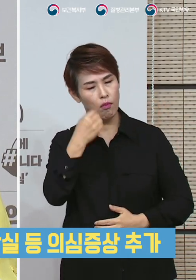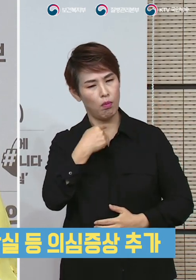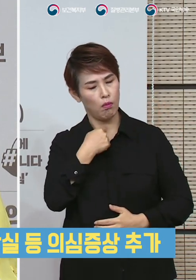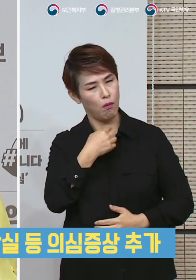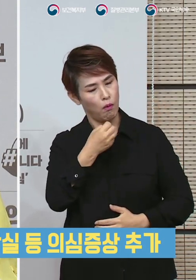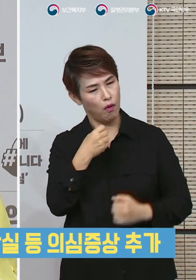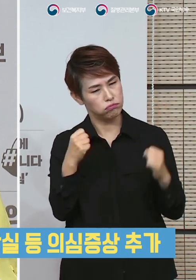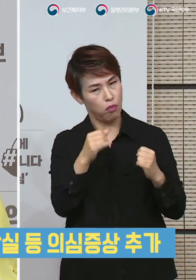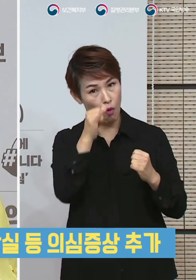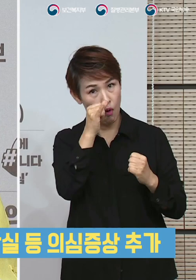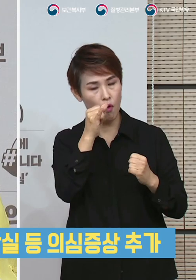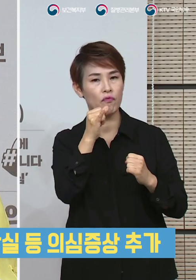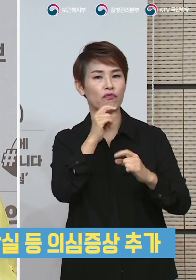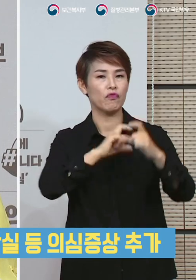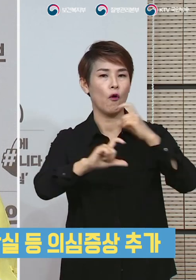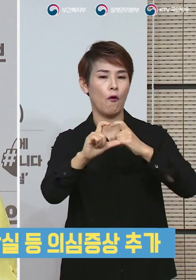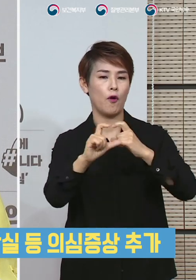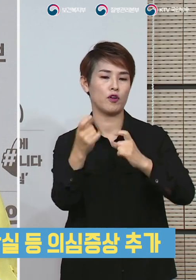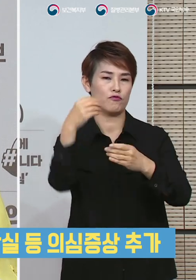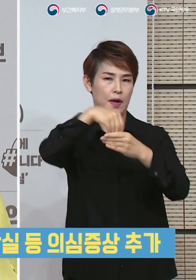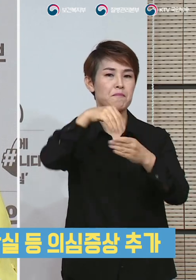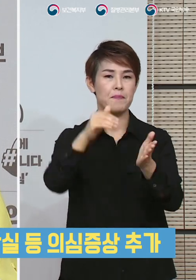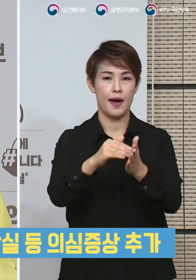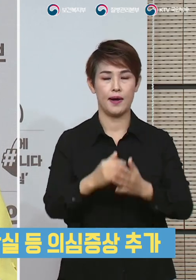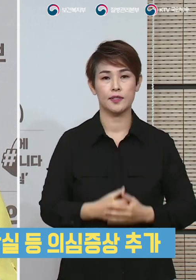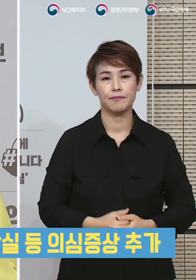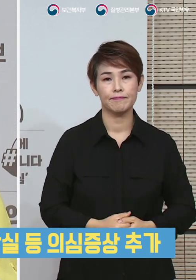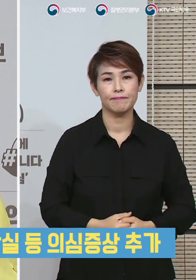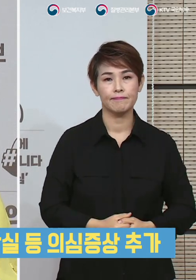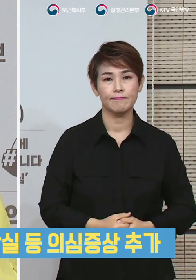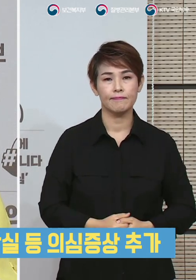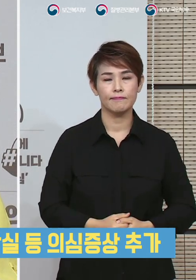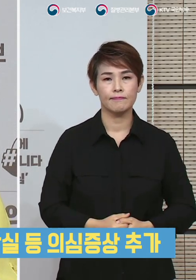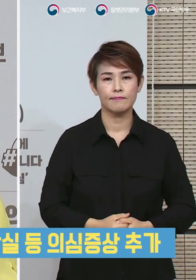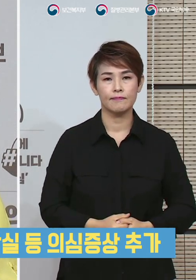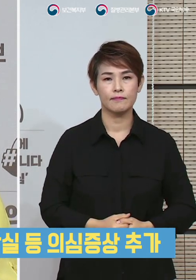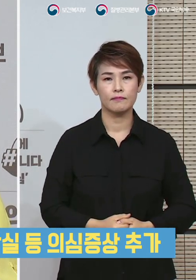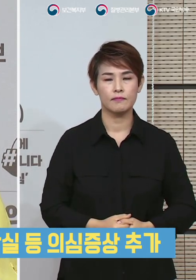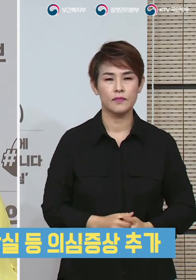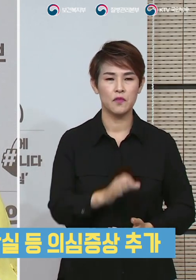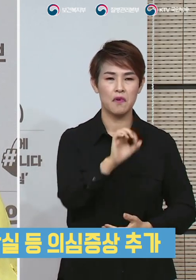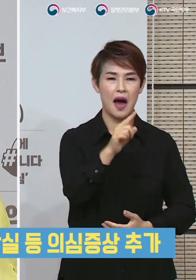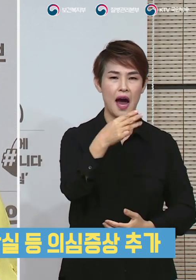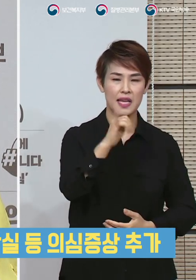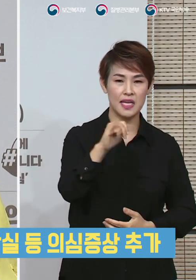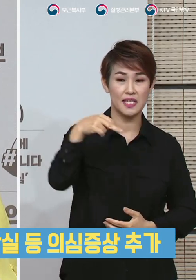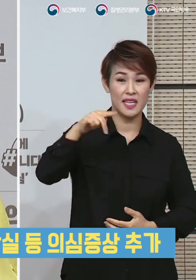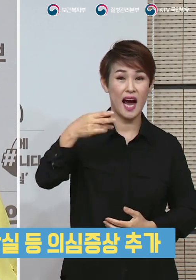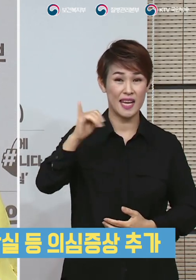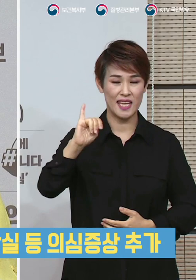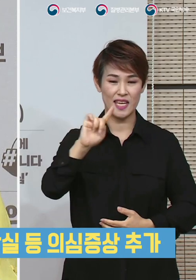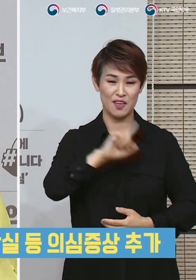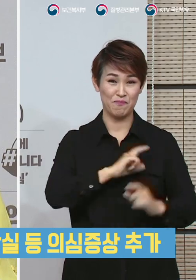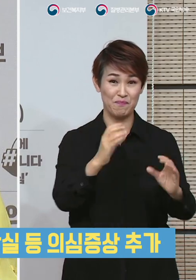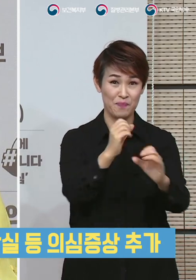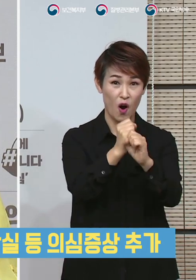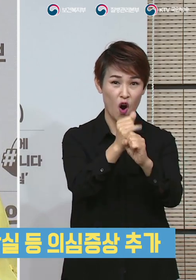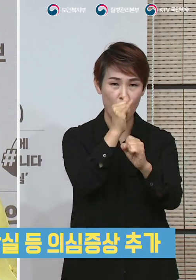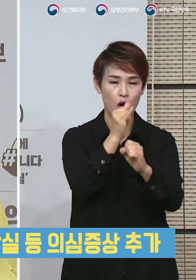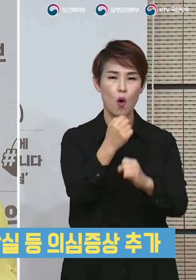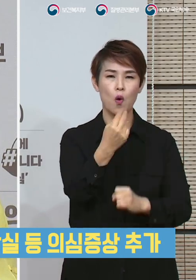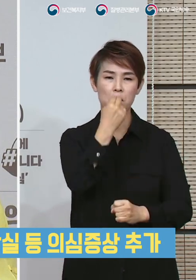진단 검사 범위를 확대했습니다. 또한 각각 알이, 쌀이 등으로 약칭되는 다양한